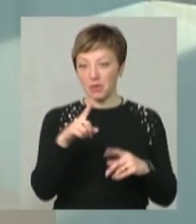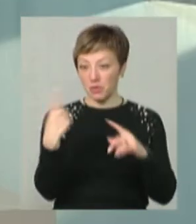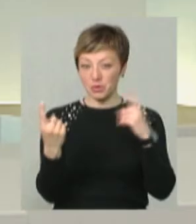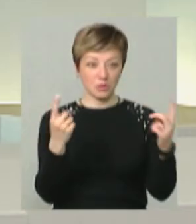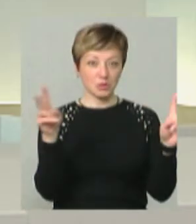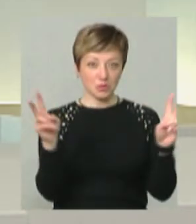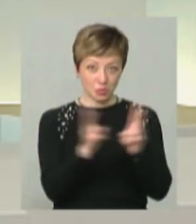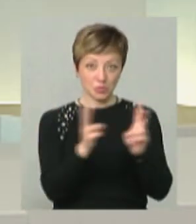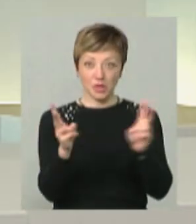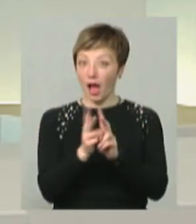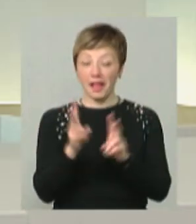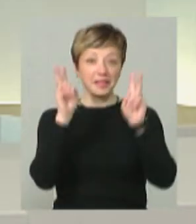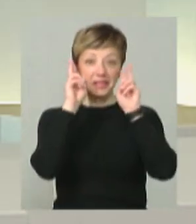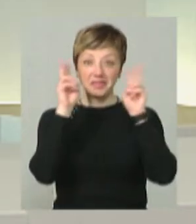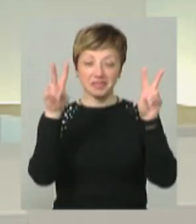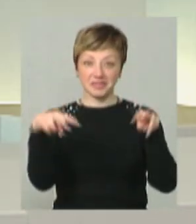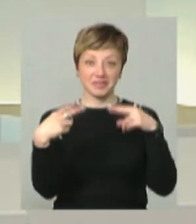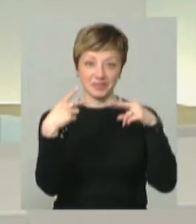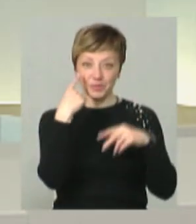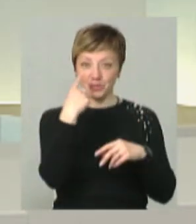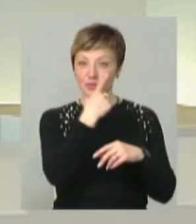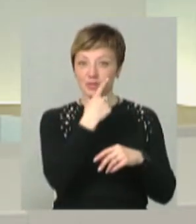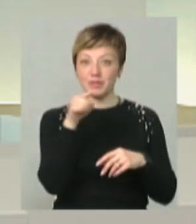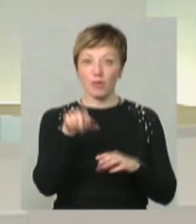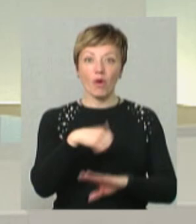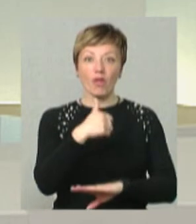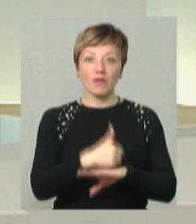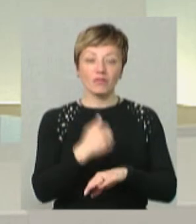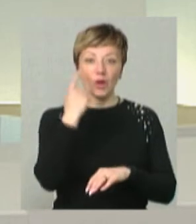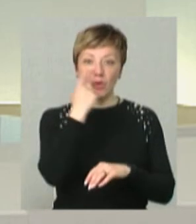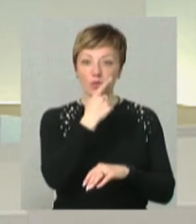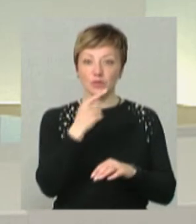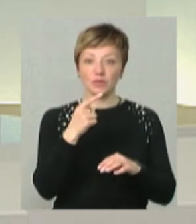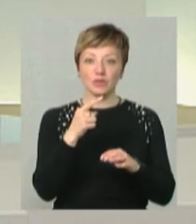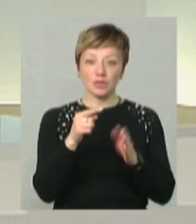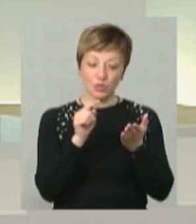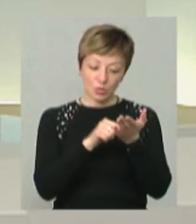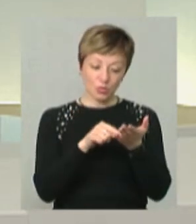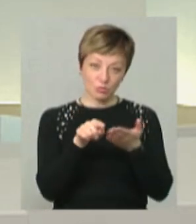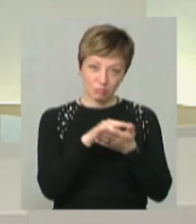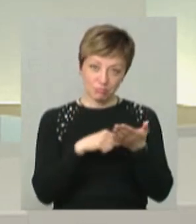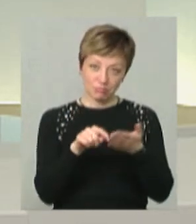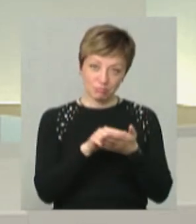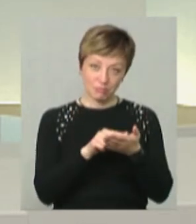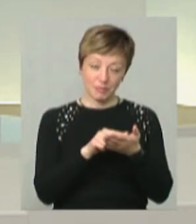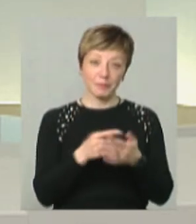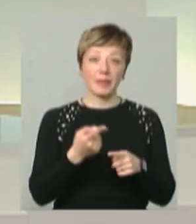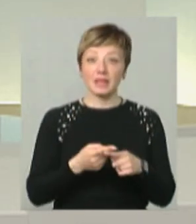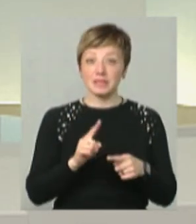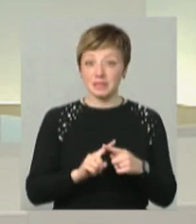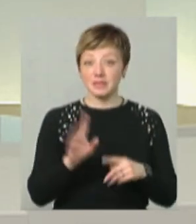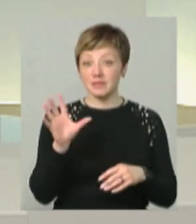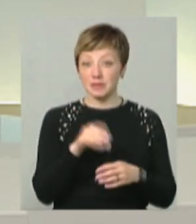один одного бачать, але вони в очі не дивляться, тому що їм головне очі, які тут, от це і екран смартфона. Того це